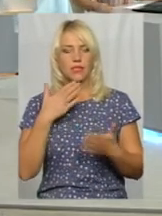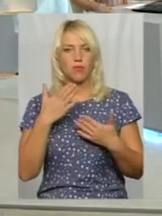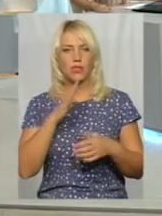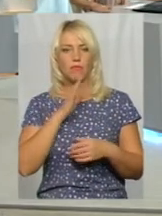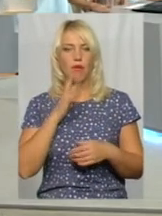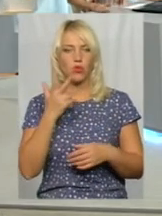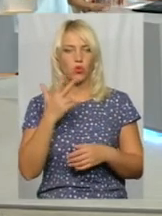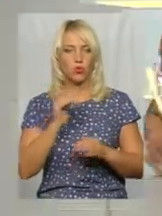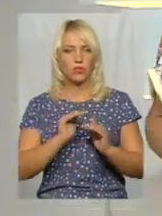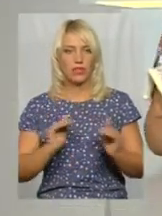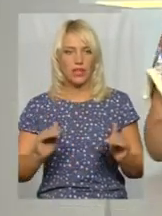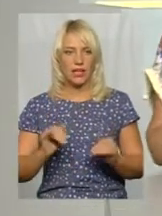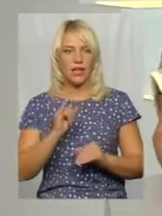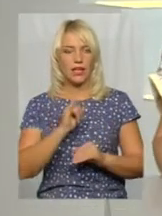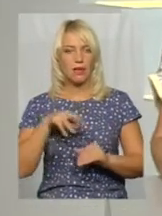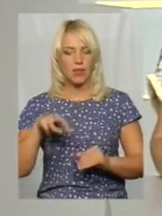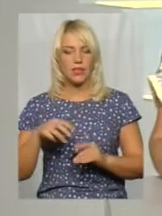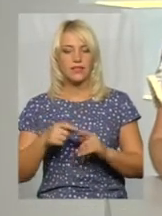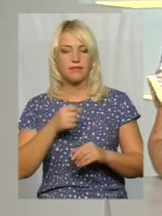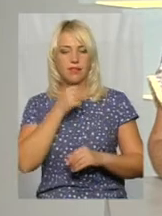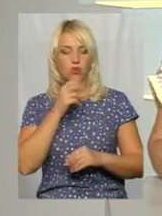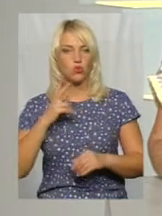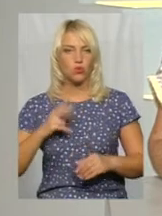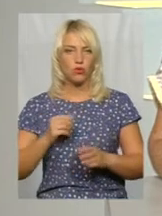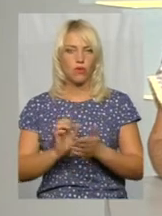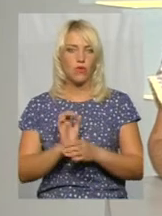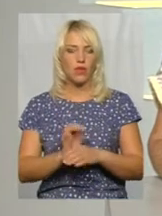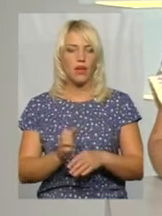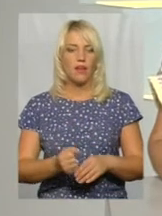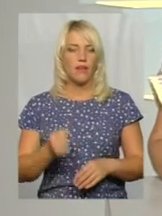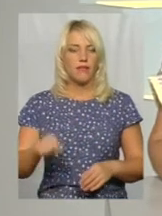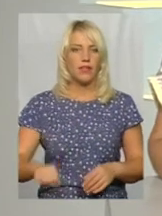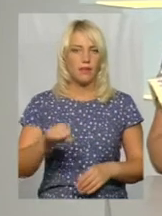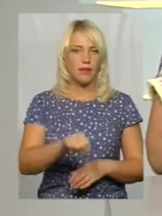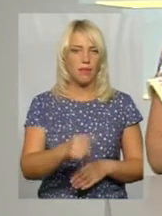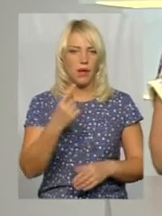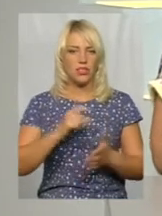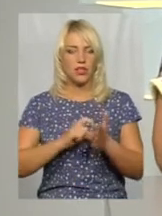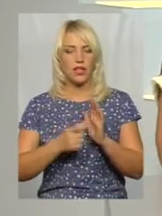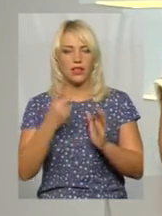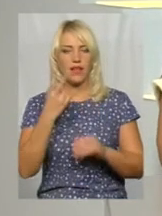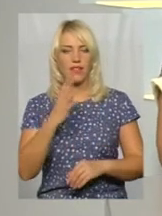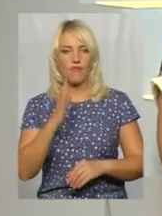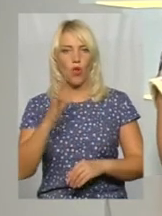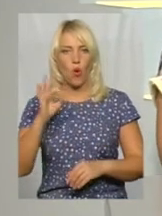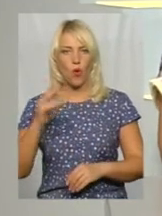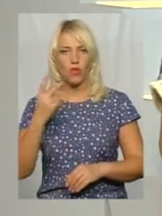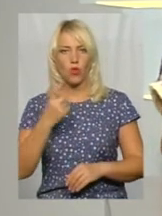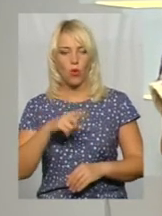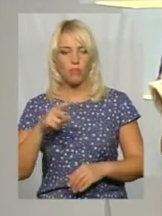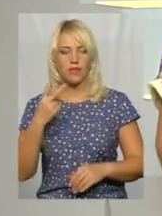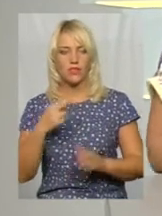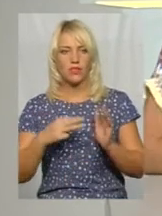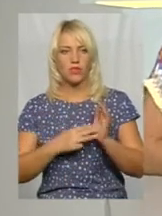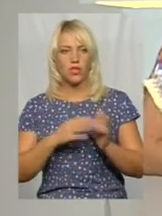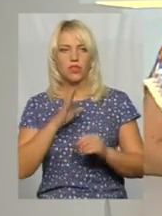трьох дітей Іриною Мігас. Старшу доньку вона саме відправила у перший клас. У НВО номер 28, згадано. Жінка поділилась своїми